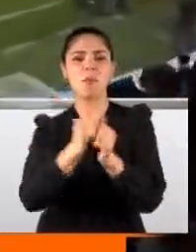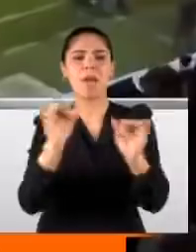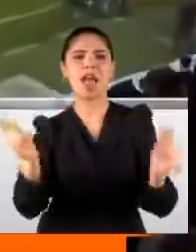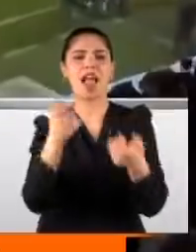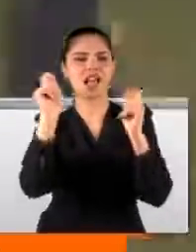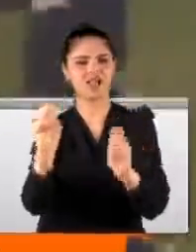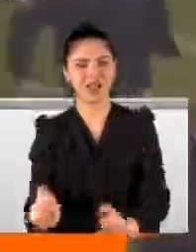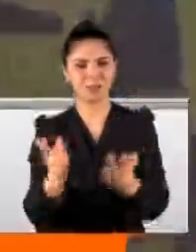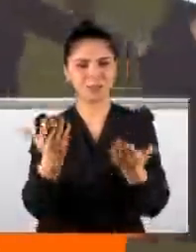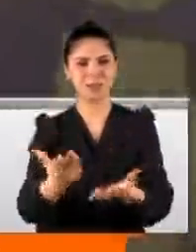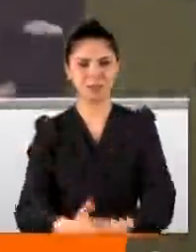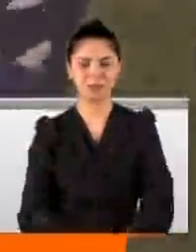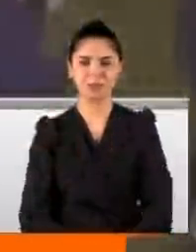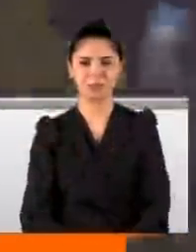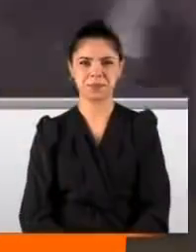yaptı.